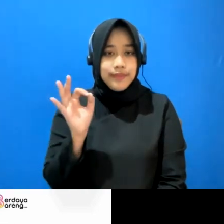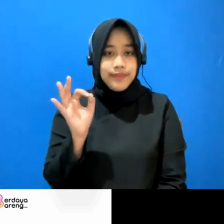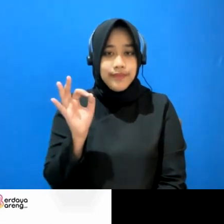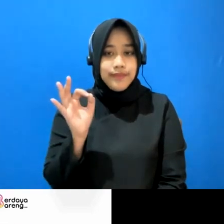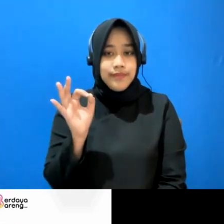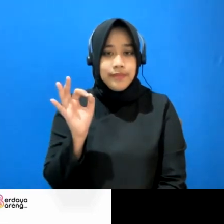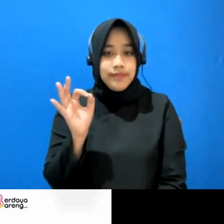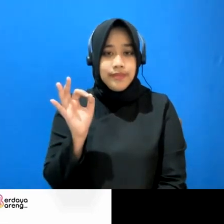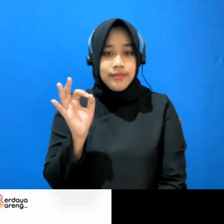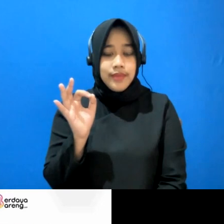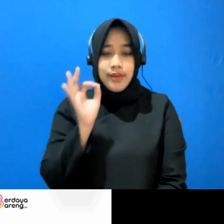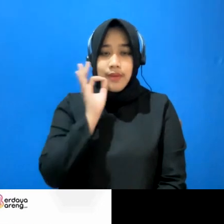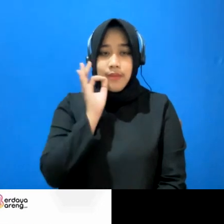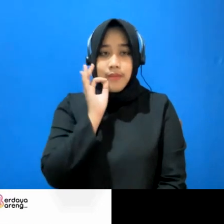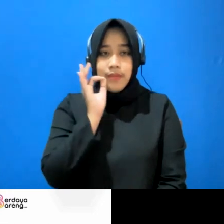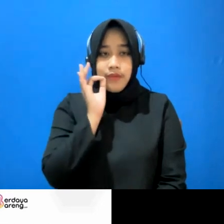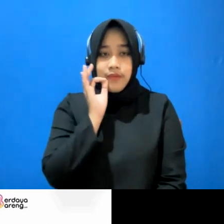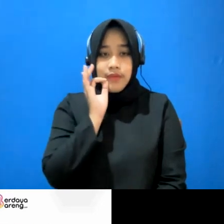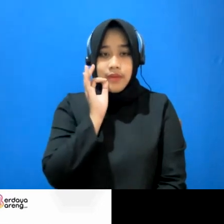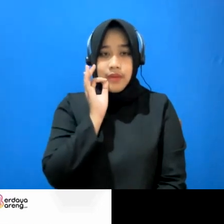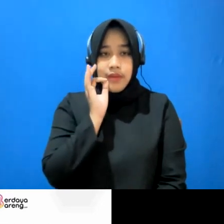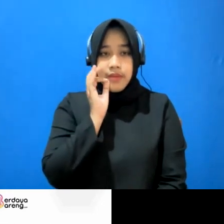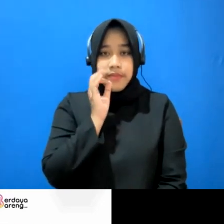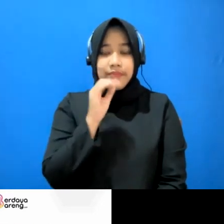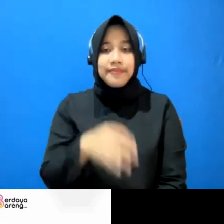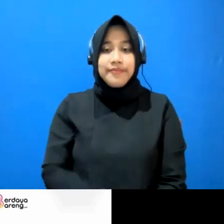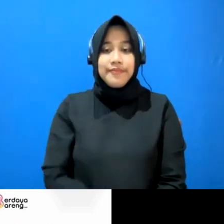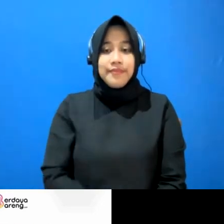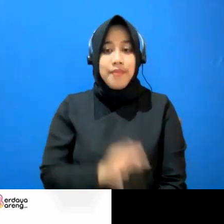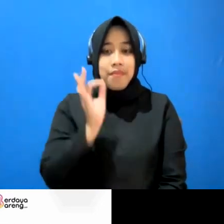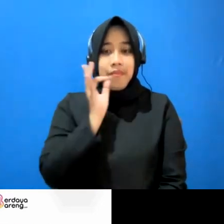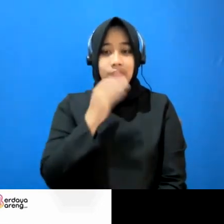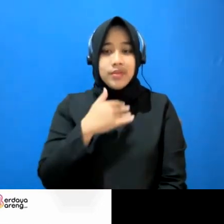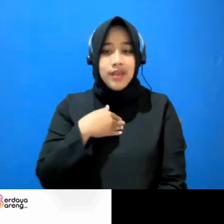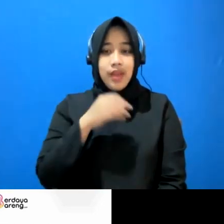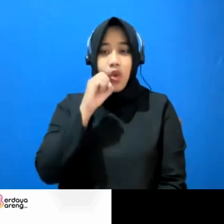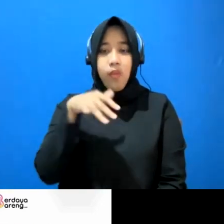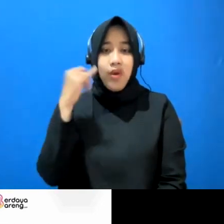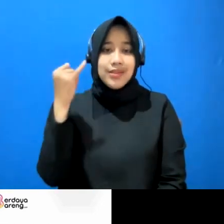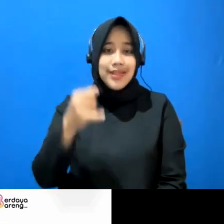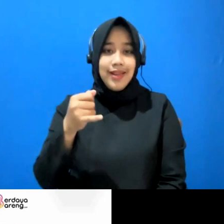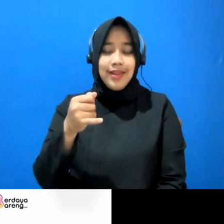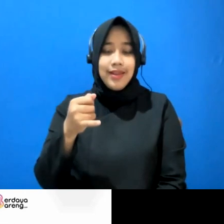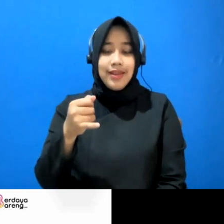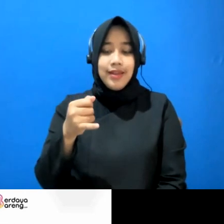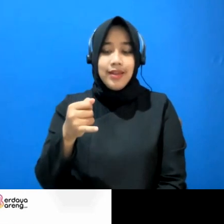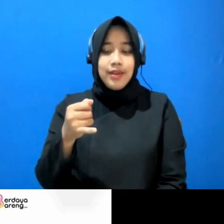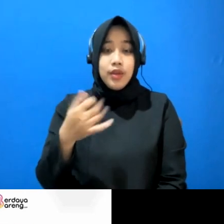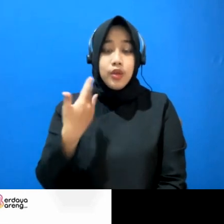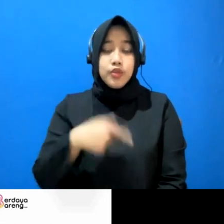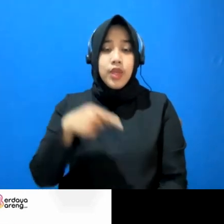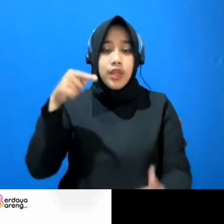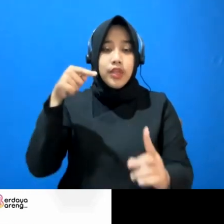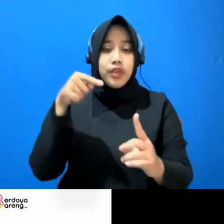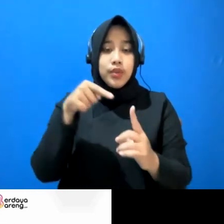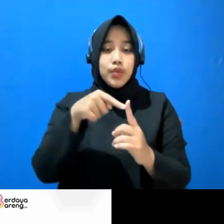bukan itu sorry-sorry ini agak ngaco yang saya mau ngomongkan adalah tadi ya sudah ditunjuk oleh